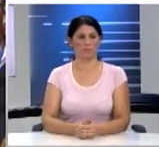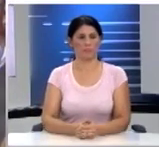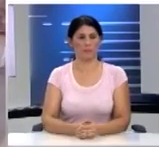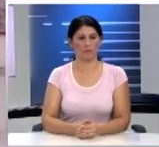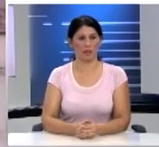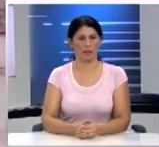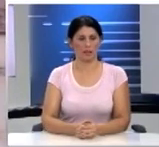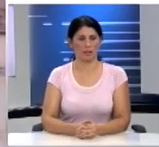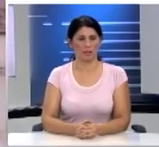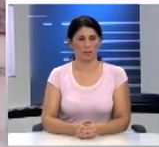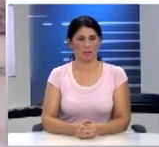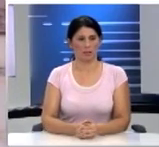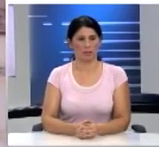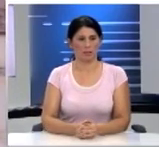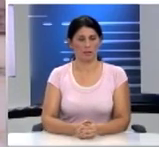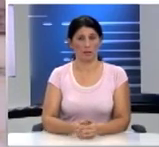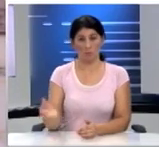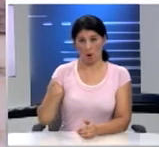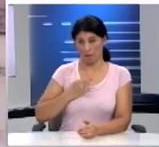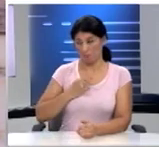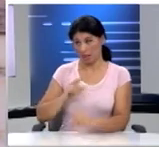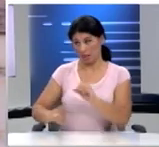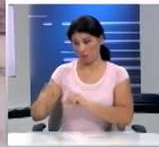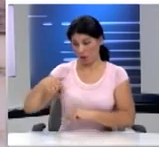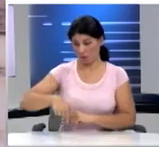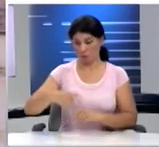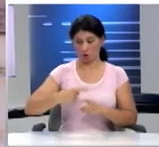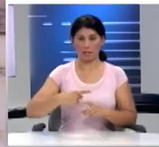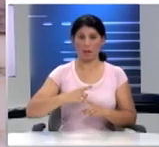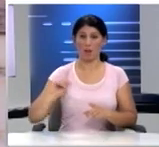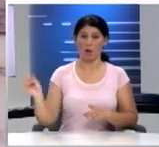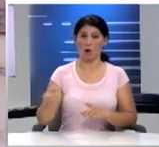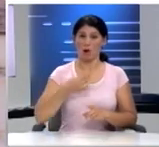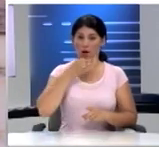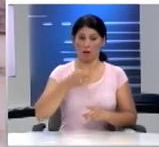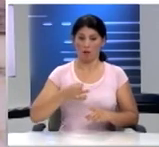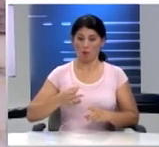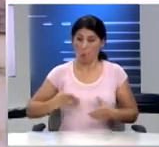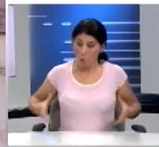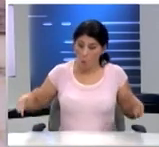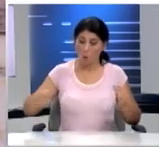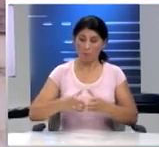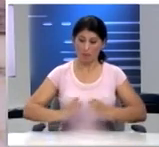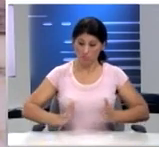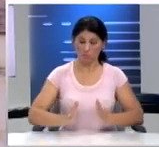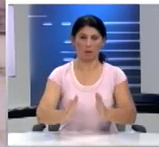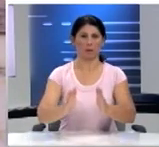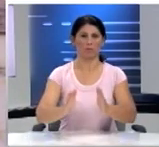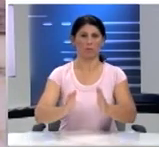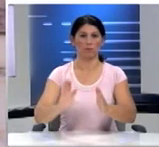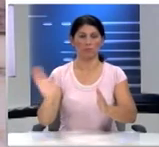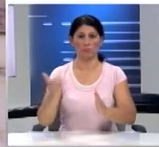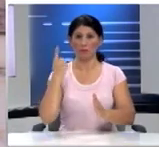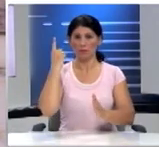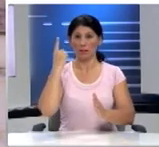Μου έχει πει κάποιος ότι εδώ στην Ελλάδα όλοι λένε εμπρός, όλοι μαζί Όταν όμως